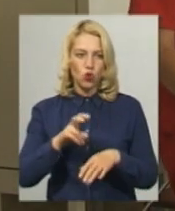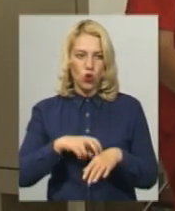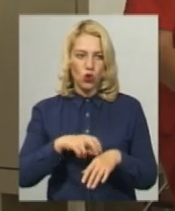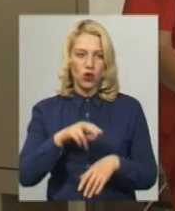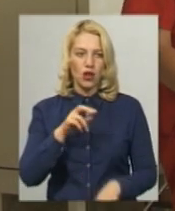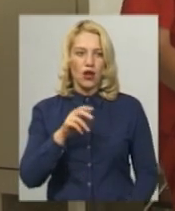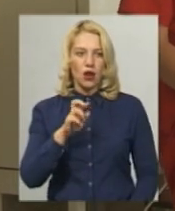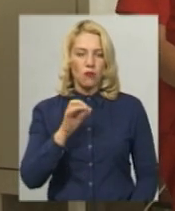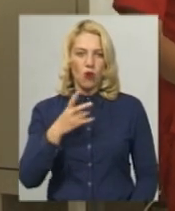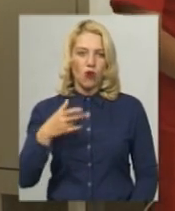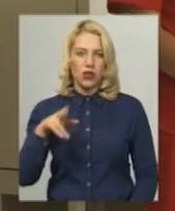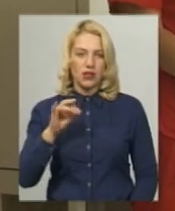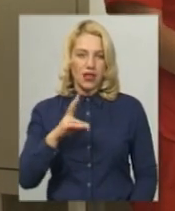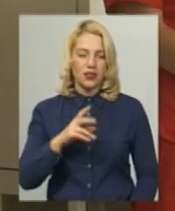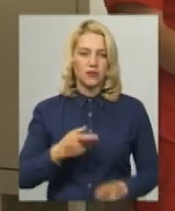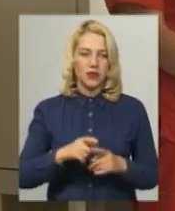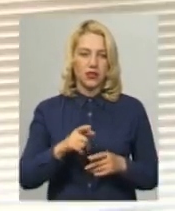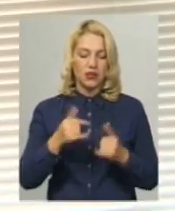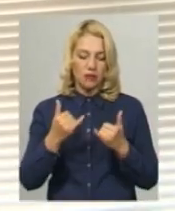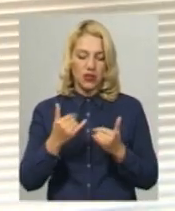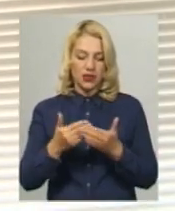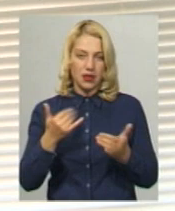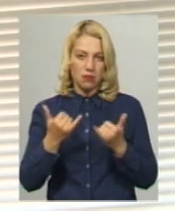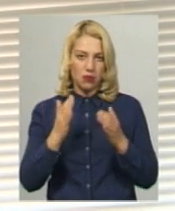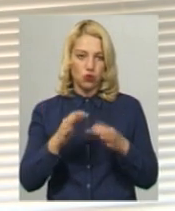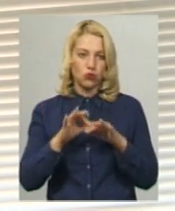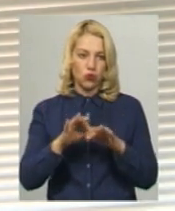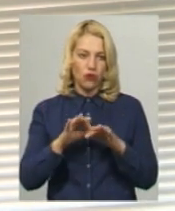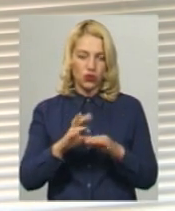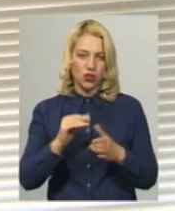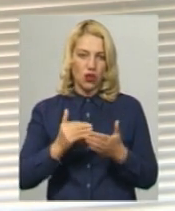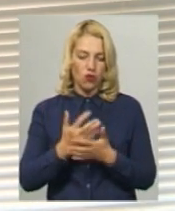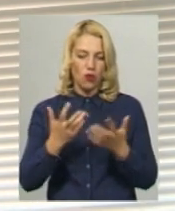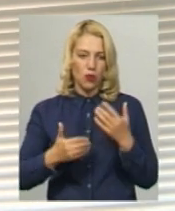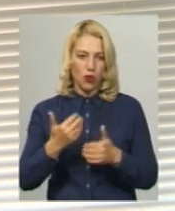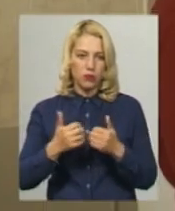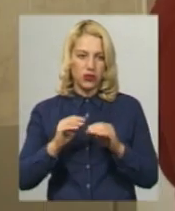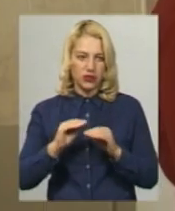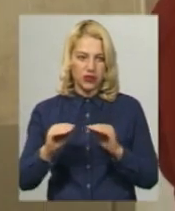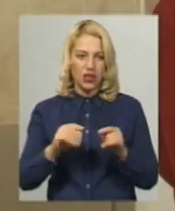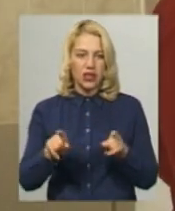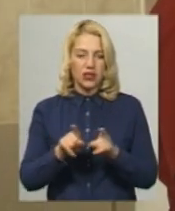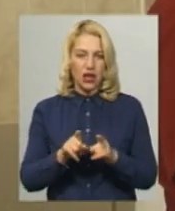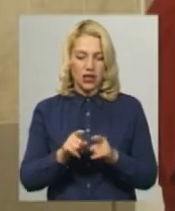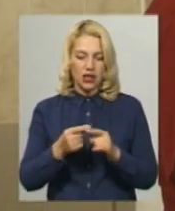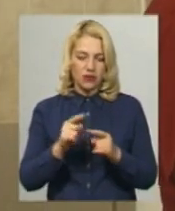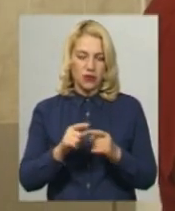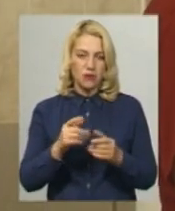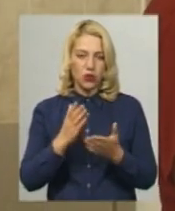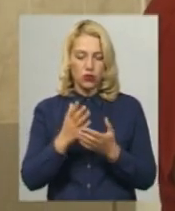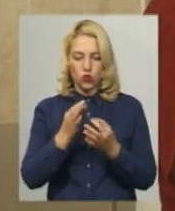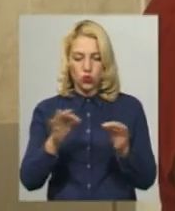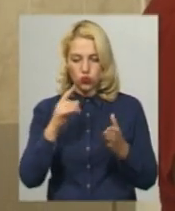Малоінвазивні операції на плечовому суглобі відтепер проводитимуть на новому обладнанні – артроскопічній стійці. Така послуга стала доступна в